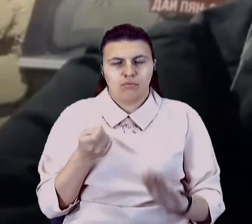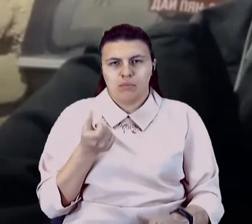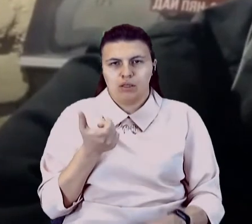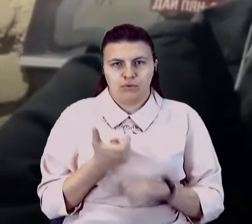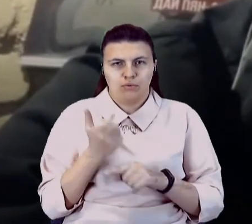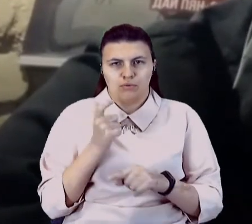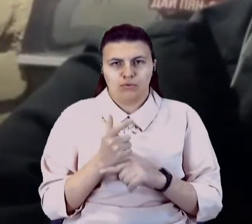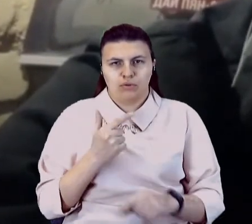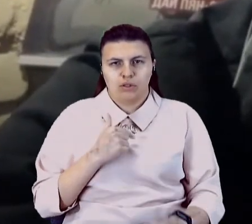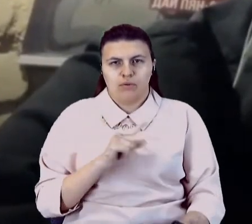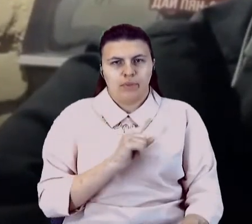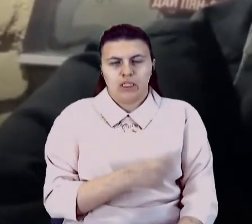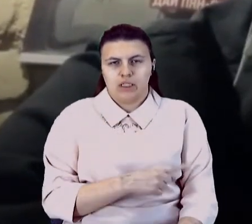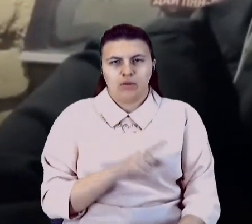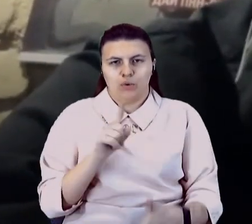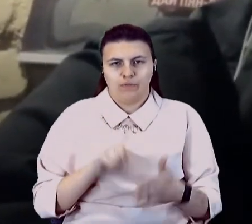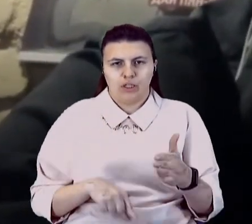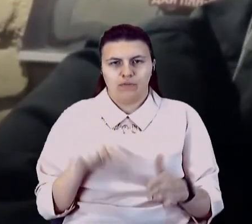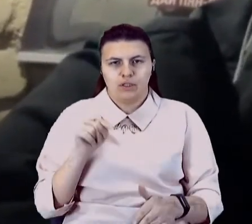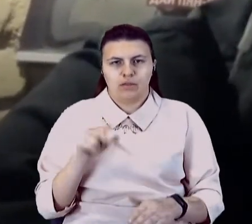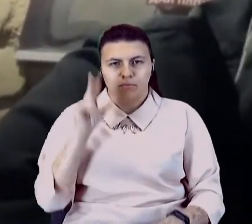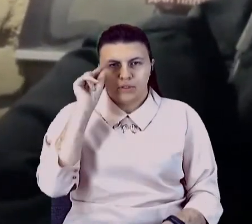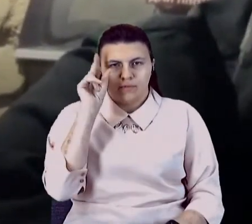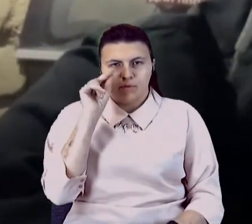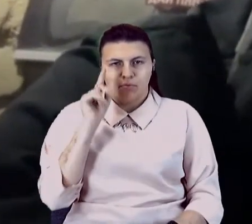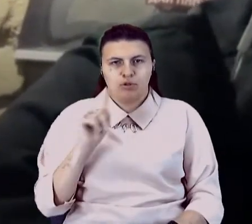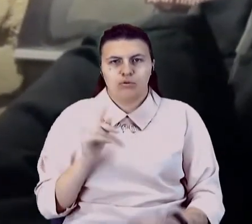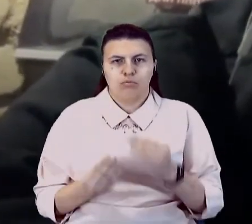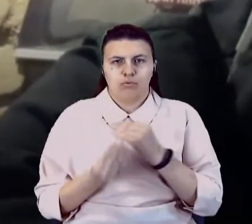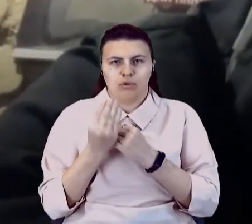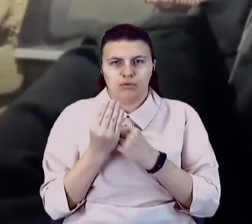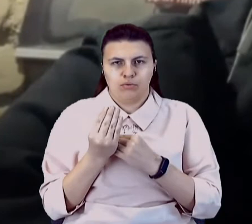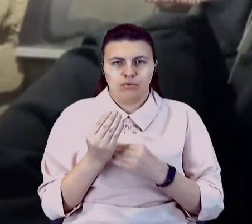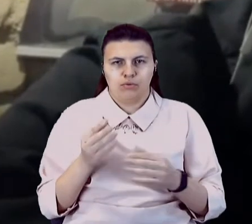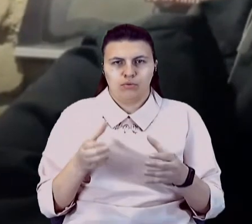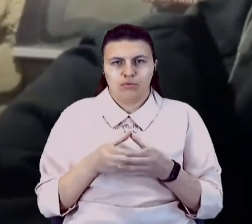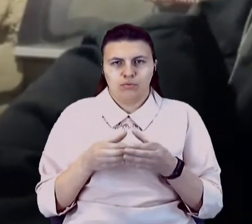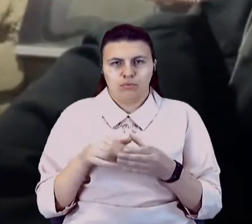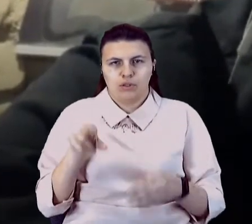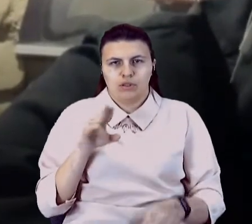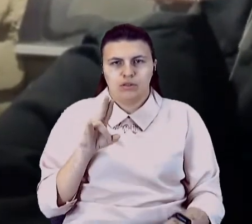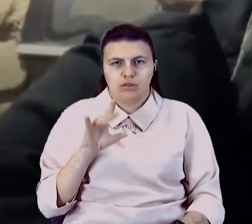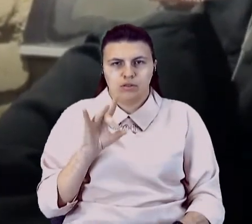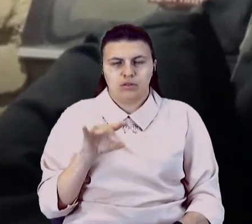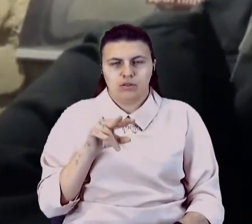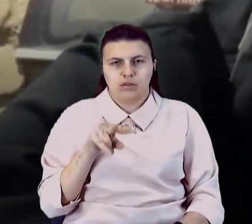сильно довіряв тим цифрам, які публікують угруповання ДНР і ЛНР.